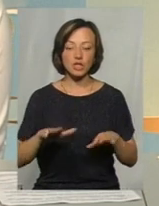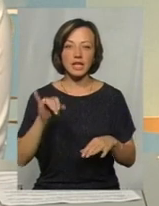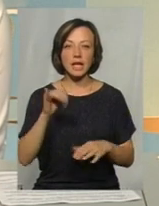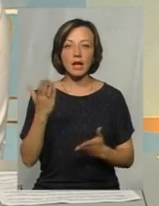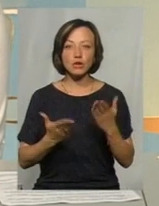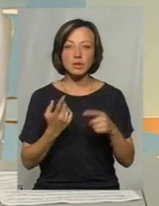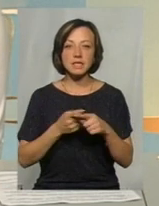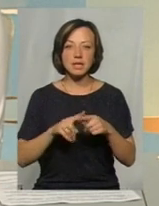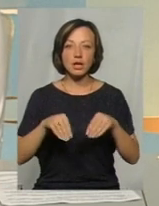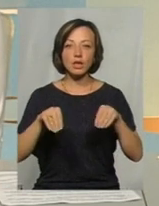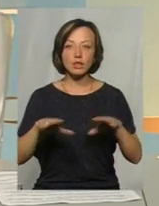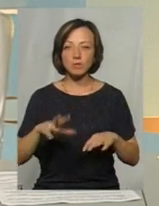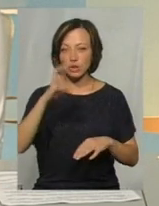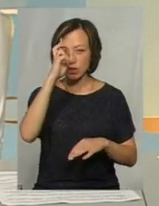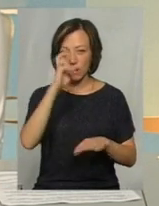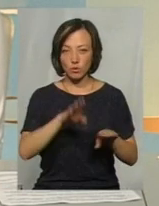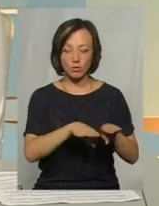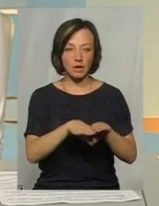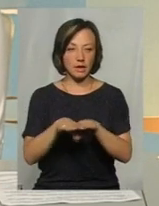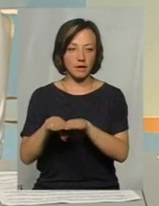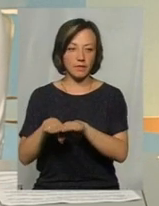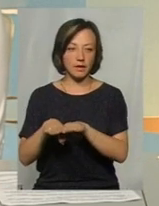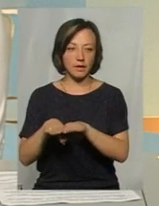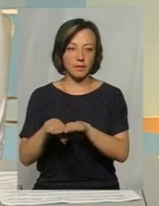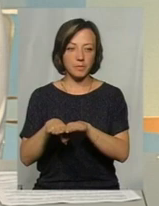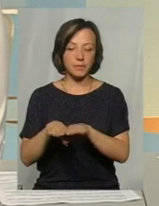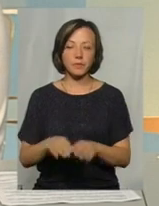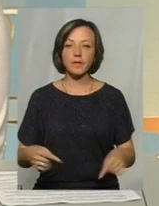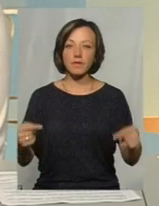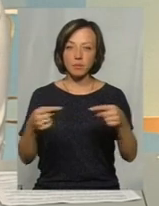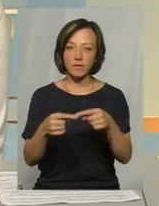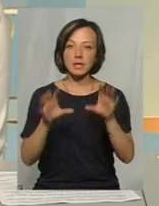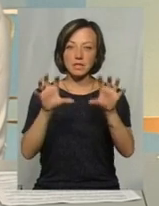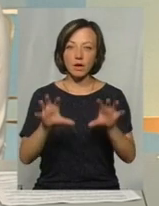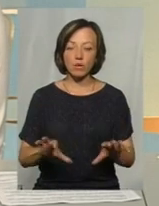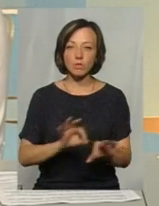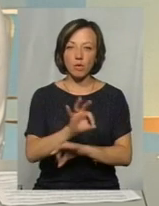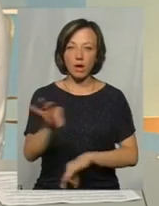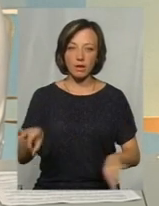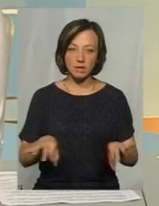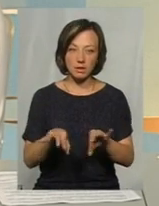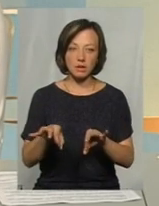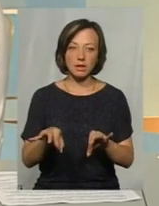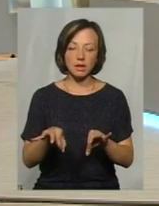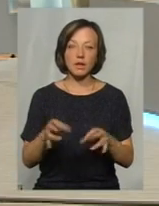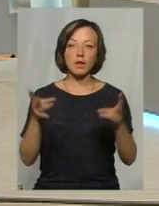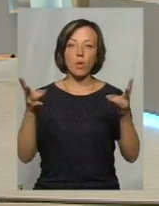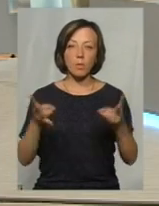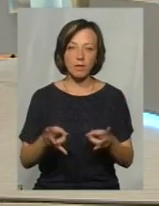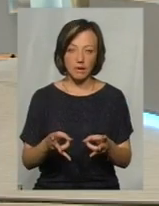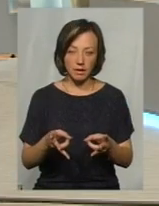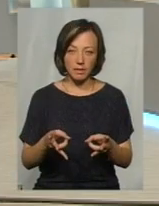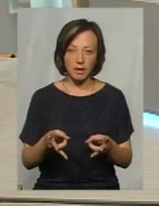якщо би це вирішено було на державному рівні, відповідні законопроекти необхідні.